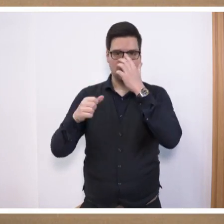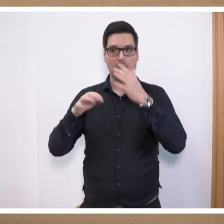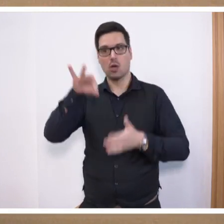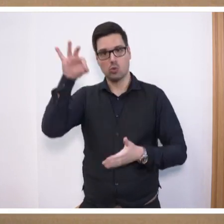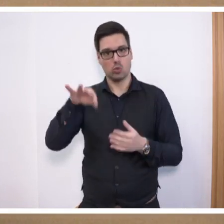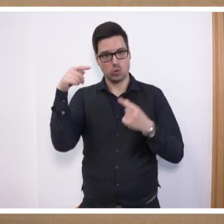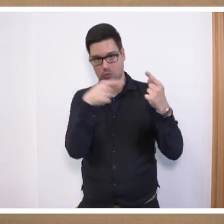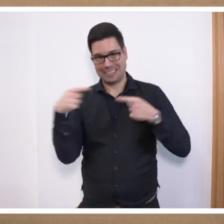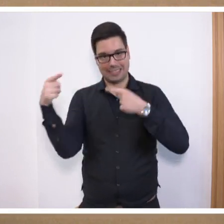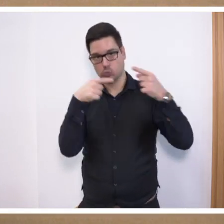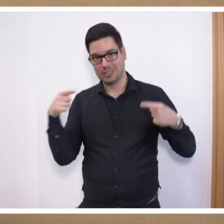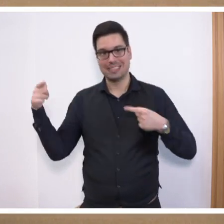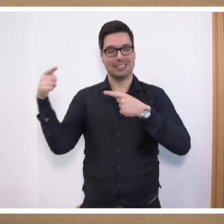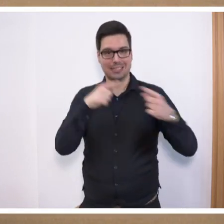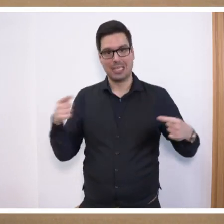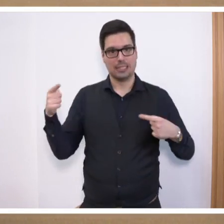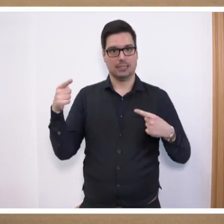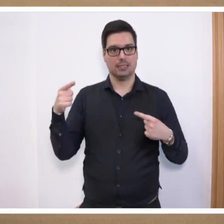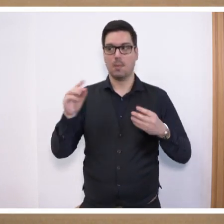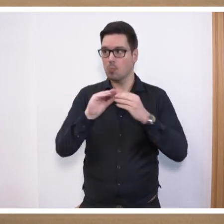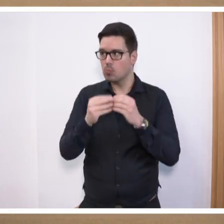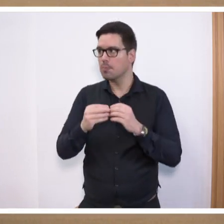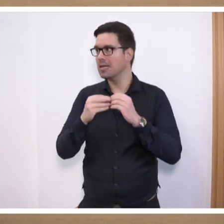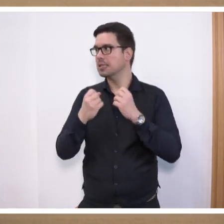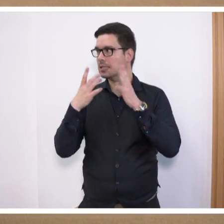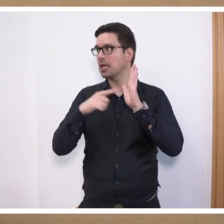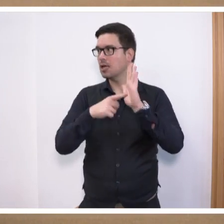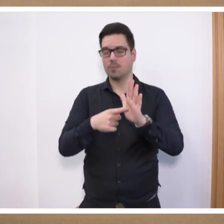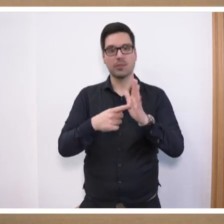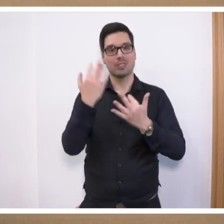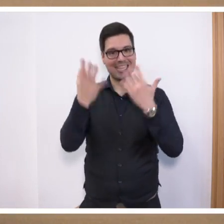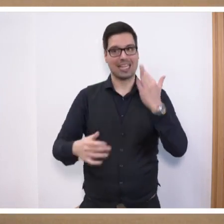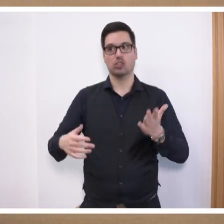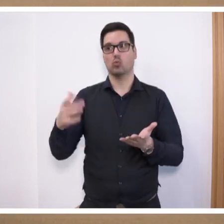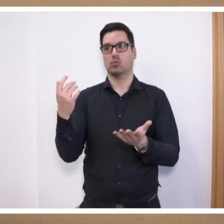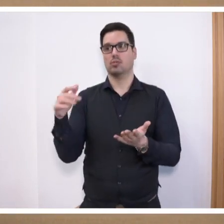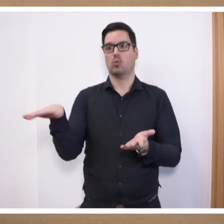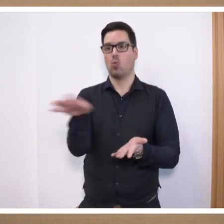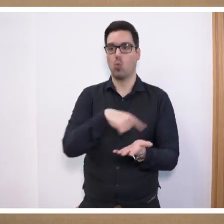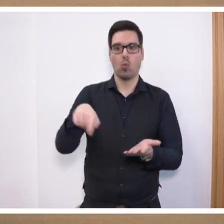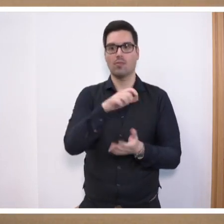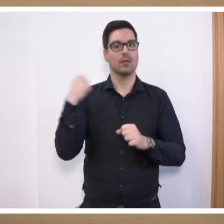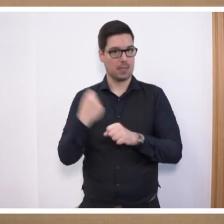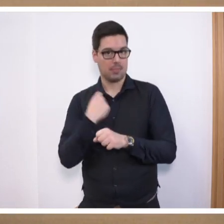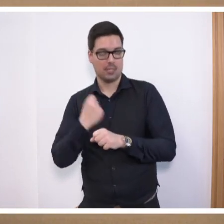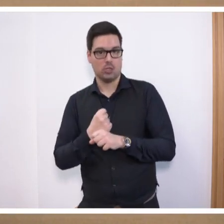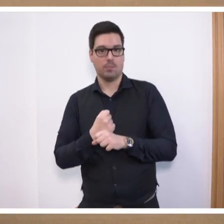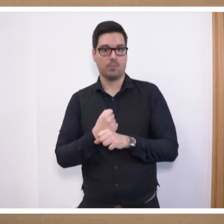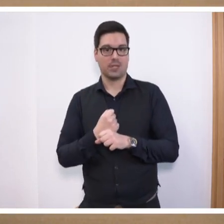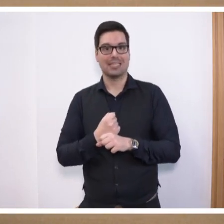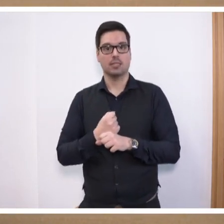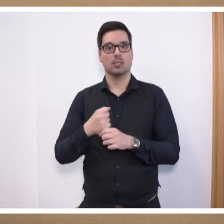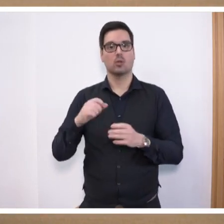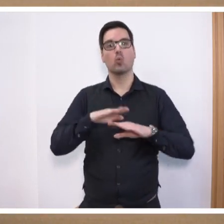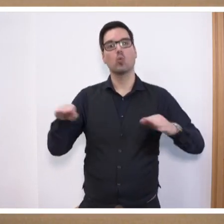diskutieren. Aber die Problematik wurde klar vom Rechnungshof herausgearbeitet. Die Schulleiter in unseren